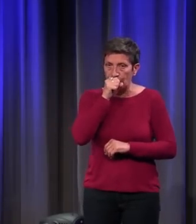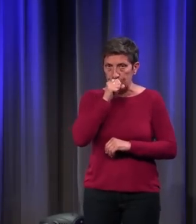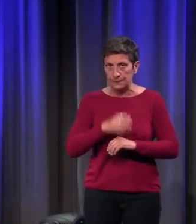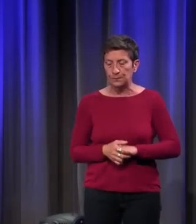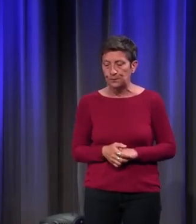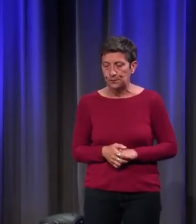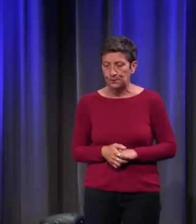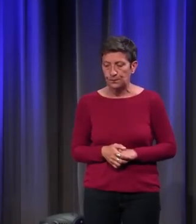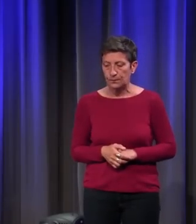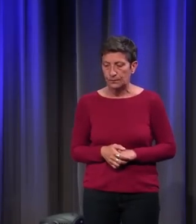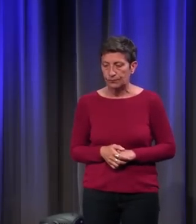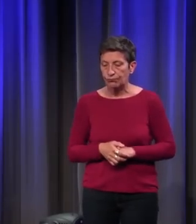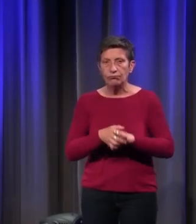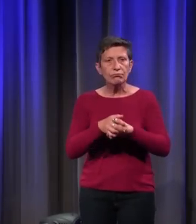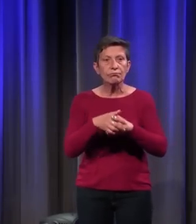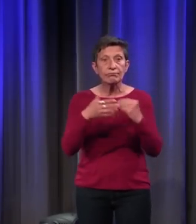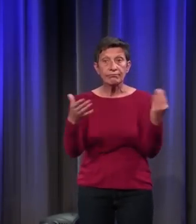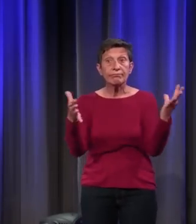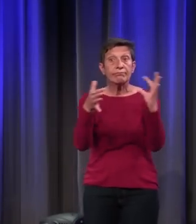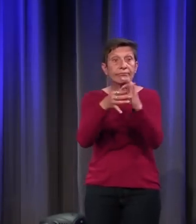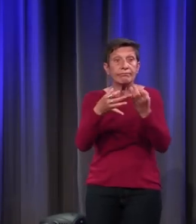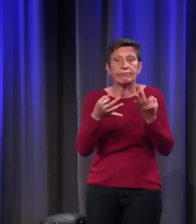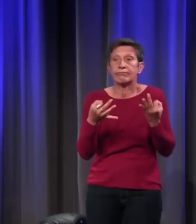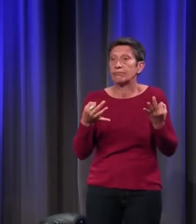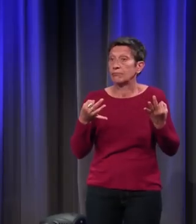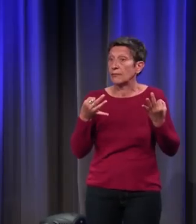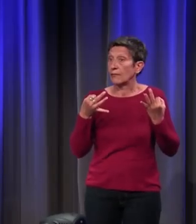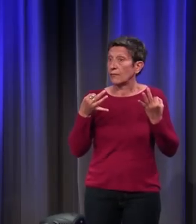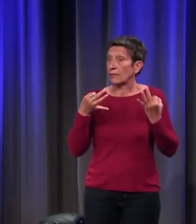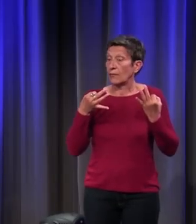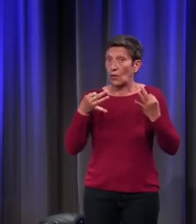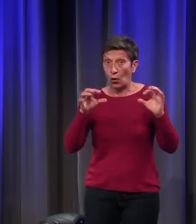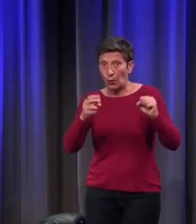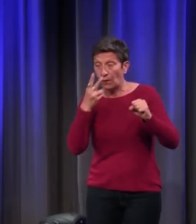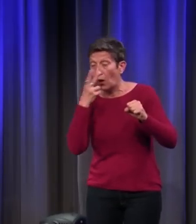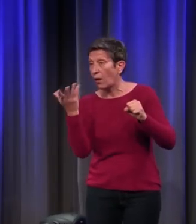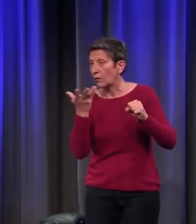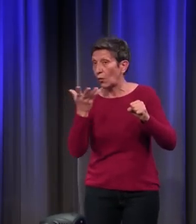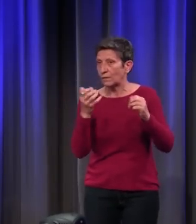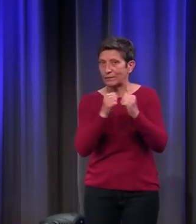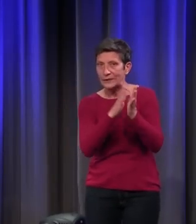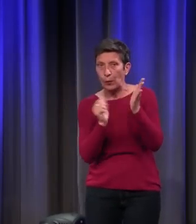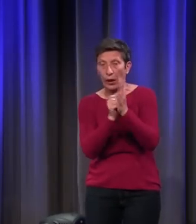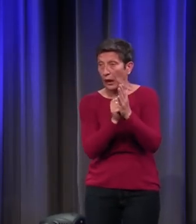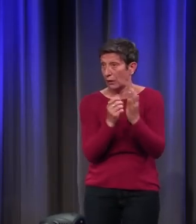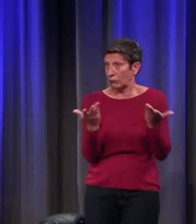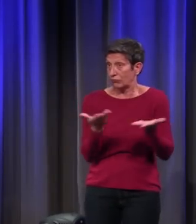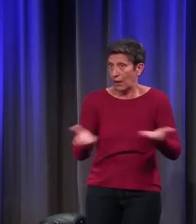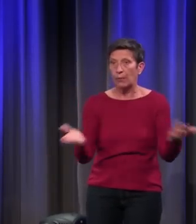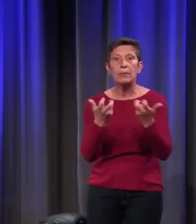Ce rapport au temps, on le voit même dans des symboliques très, très ordinaires. Par exemple, en matière d'outils,